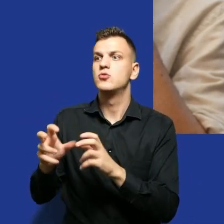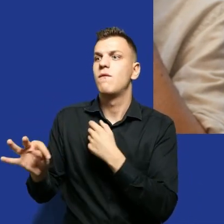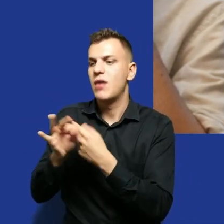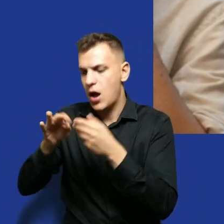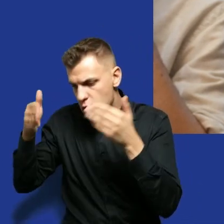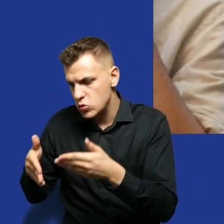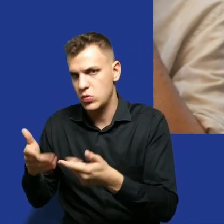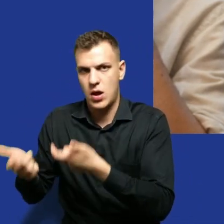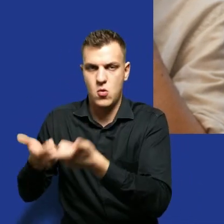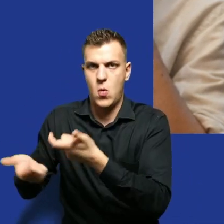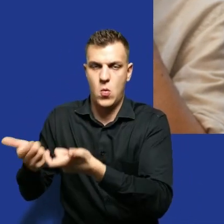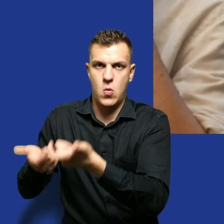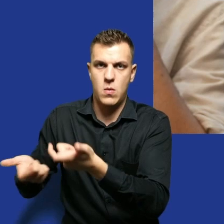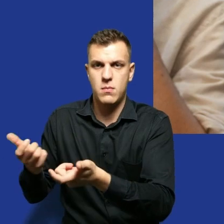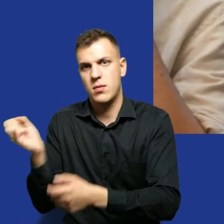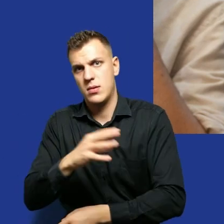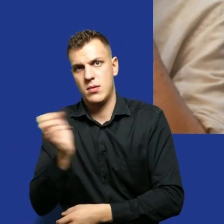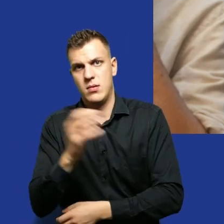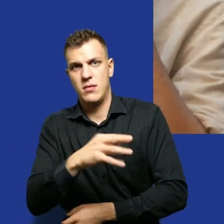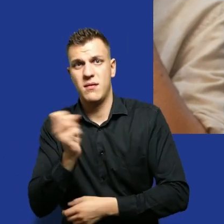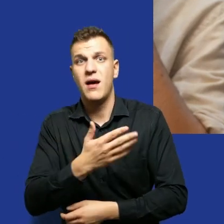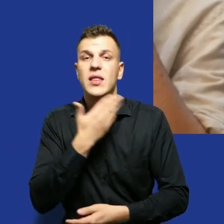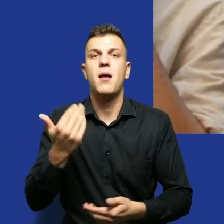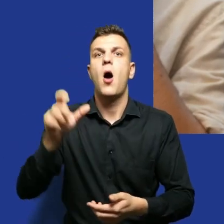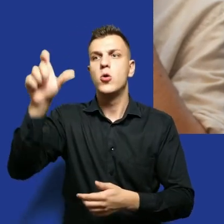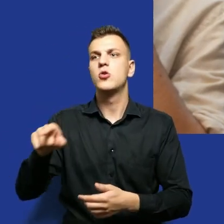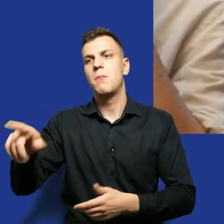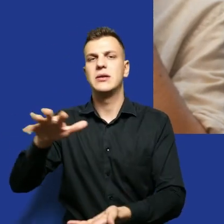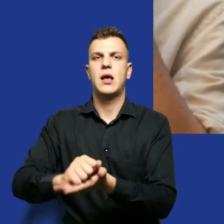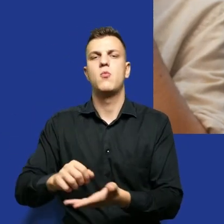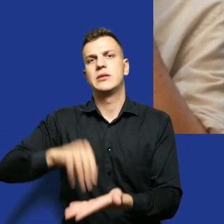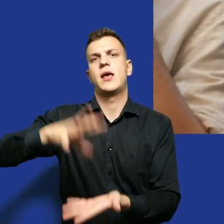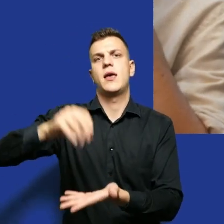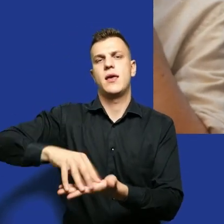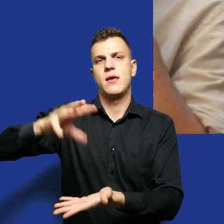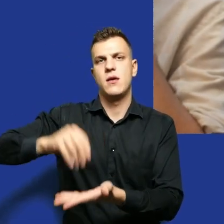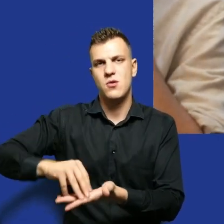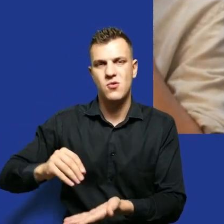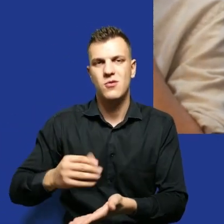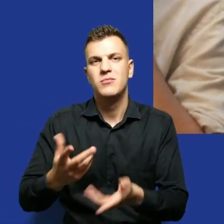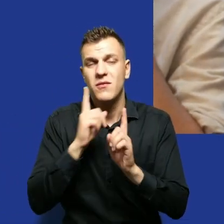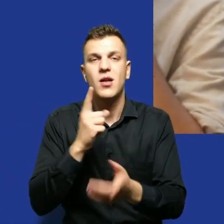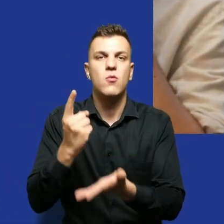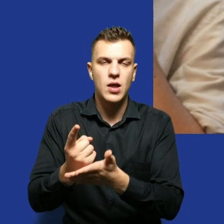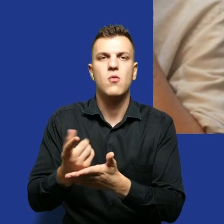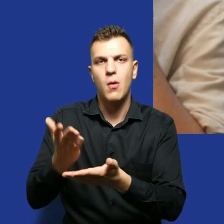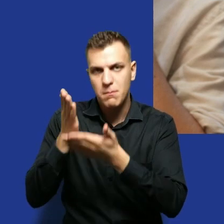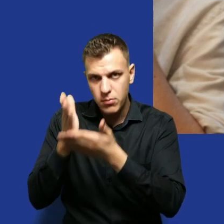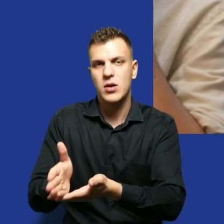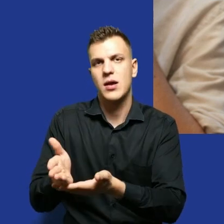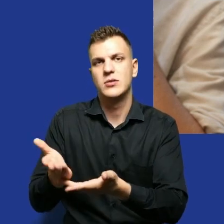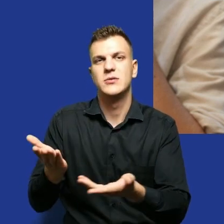temu, co ludzie myślą na maksa i po prostu nie mam człowieka, który będzie stał i kserował. No, poradziliśmy sobie, ale jakby